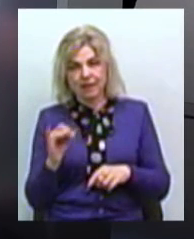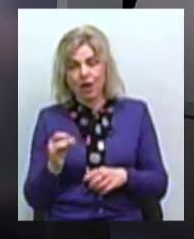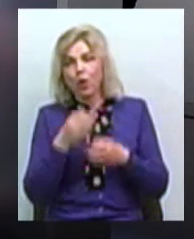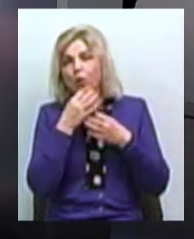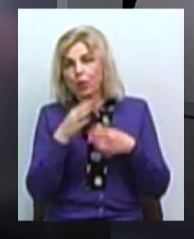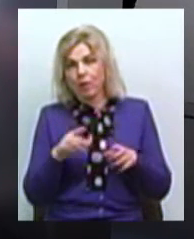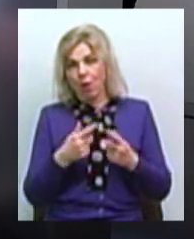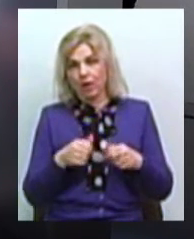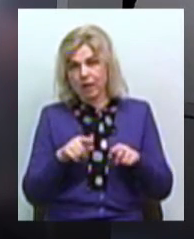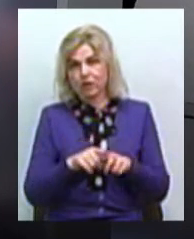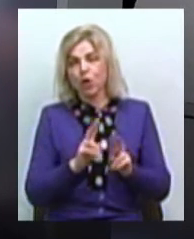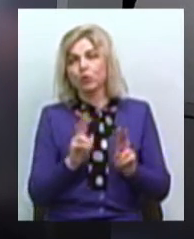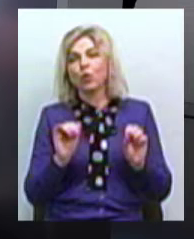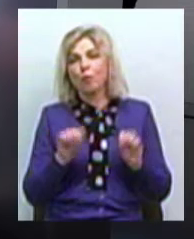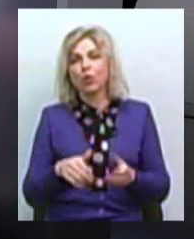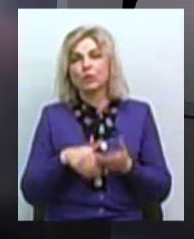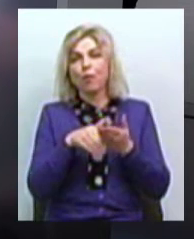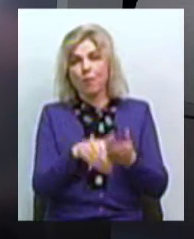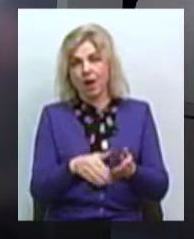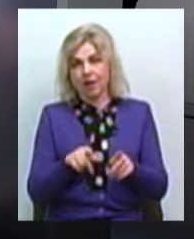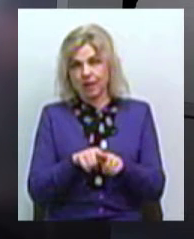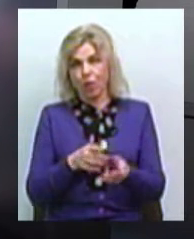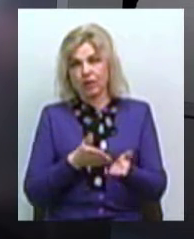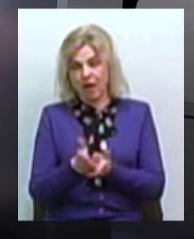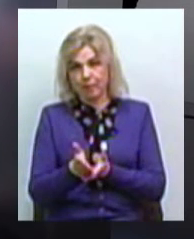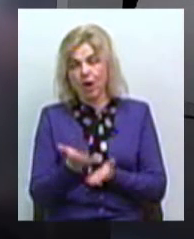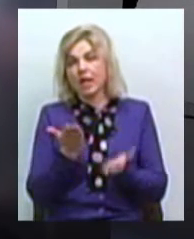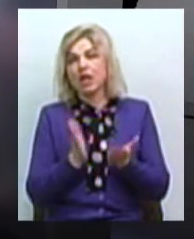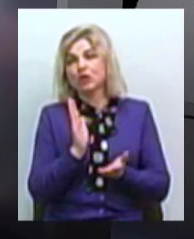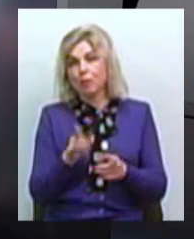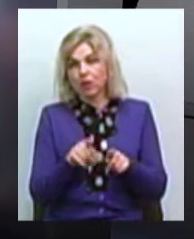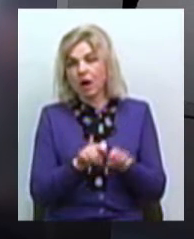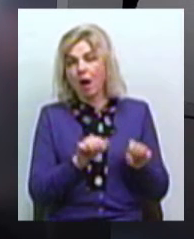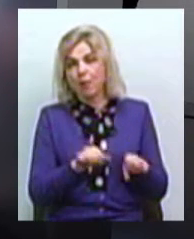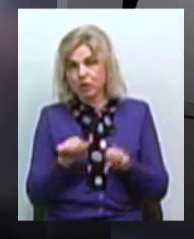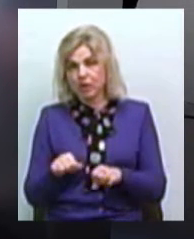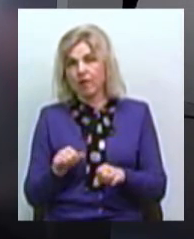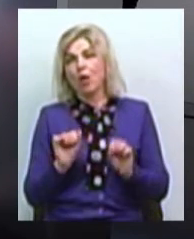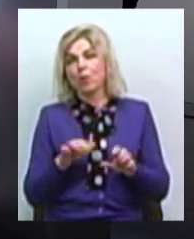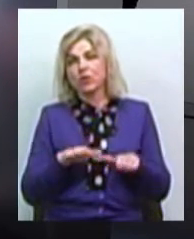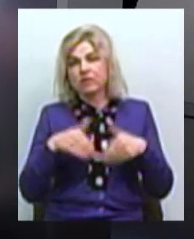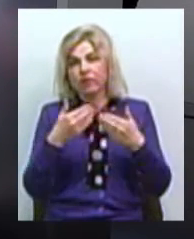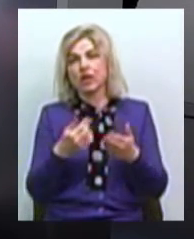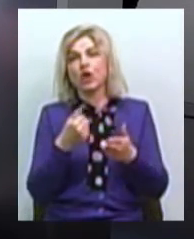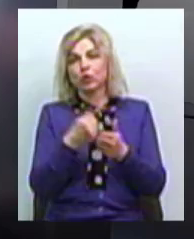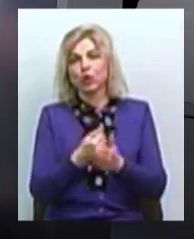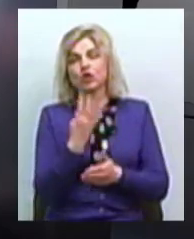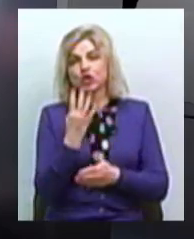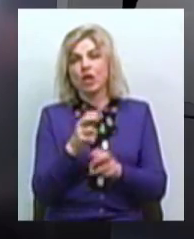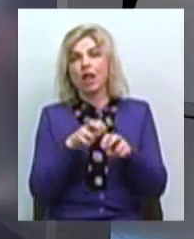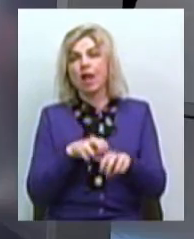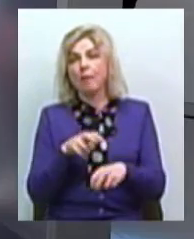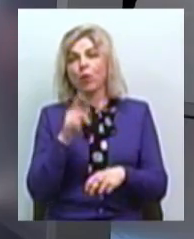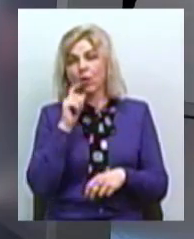організації, які можуть допомагати в цьому напрямку. Якщо така можливість буде, якщо можна буде ще раз звернутися, наприклад, до тих самих, хто 4 лапи Україна,